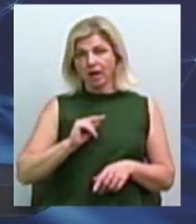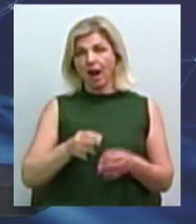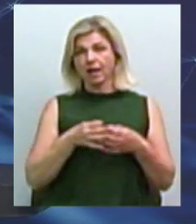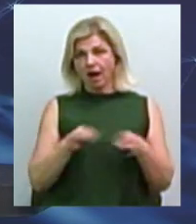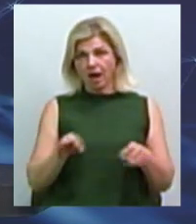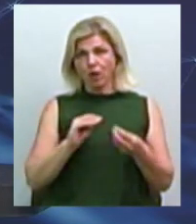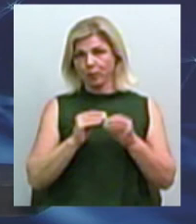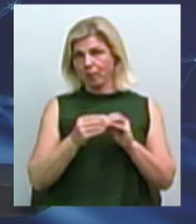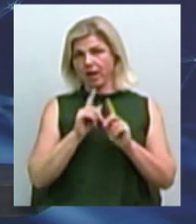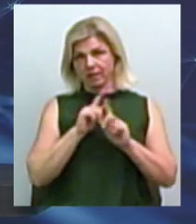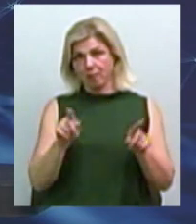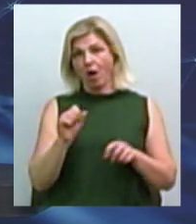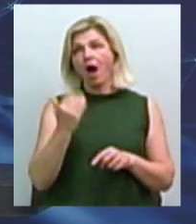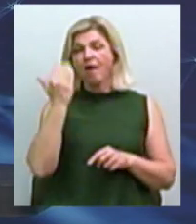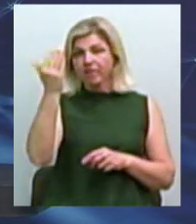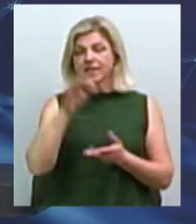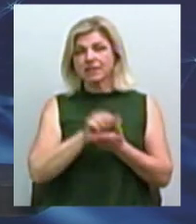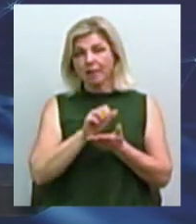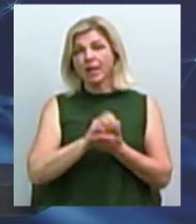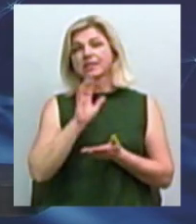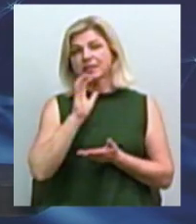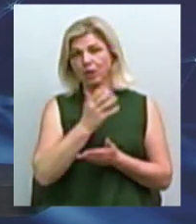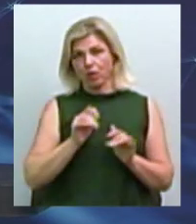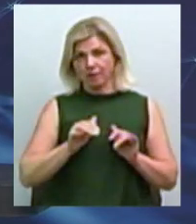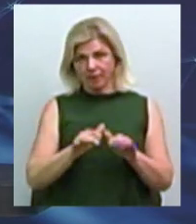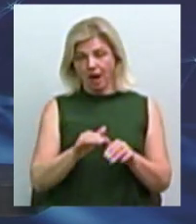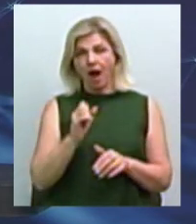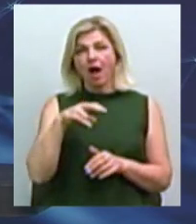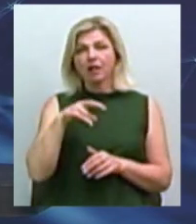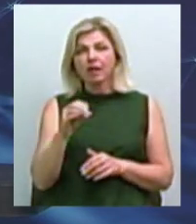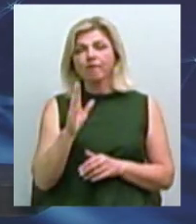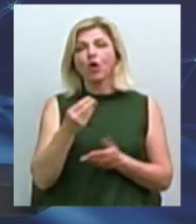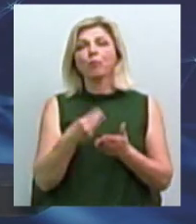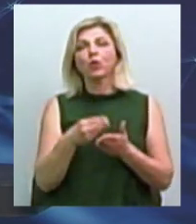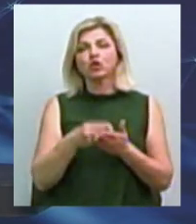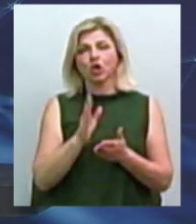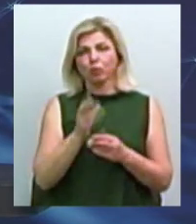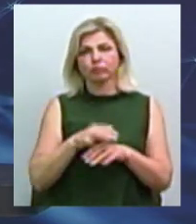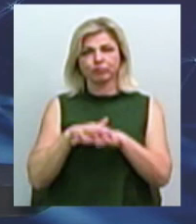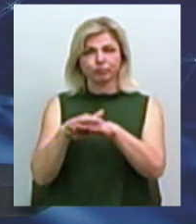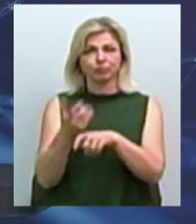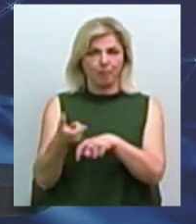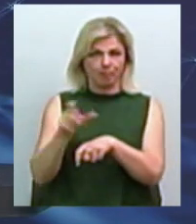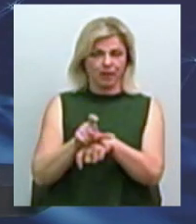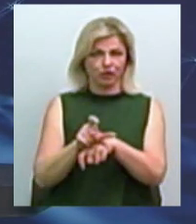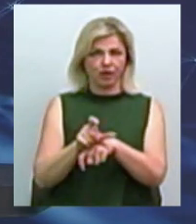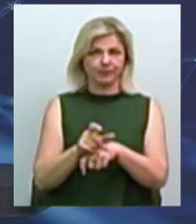буде. А ви займайтеся більш серйознішими справами, але в бюджет буде надходити значно більше, і буде